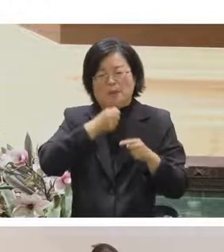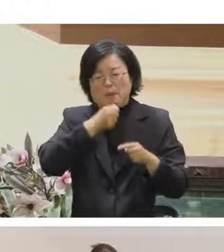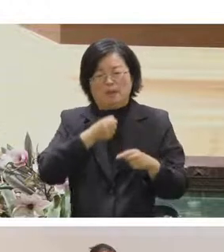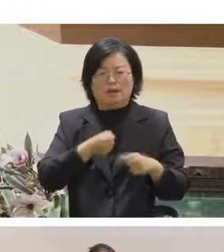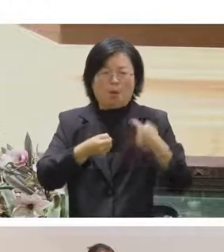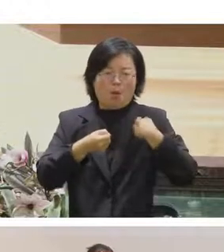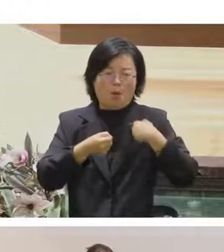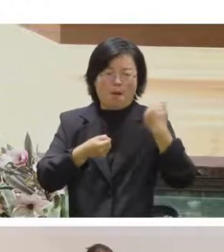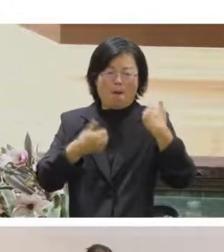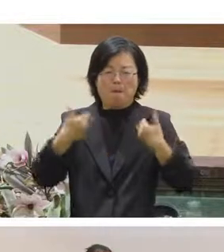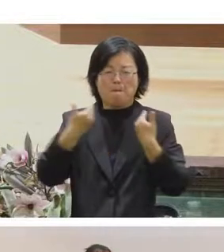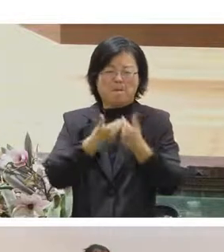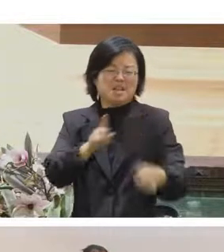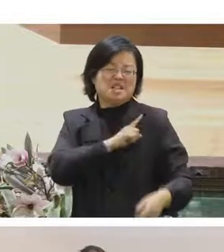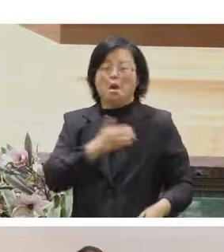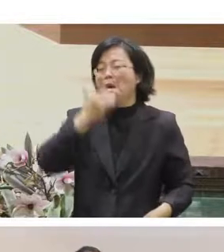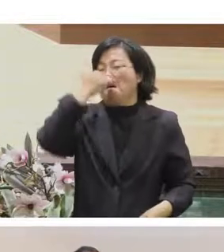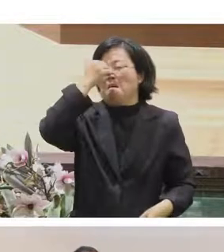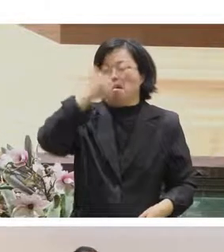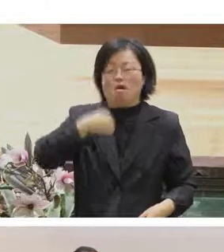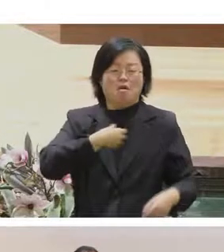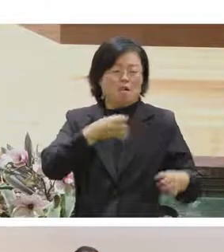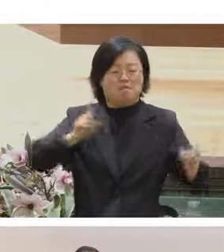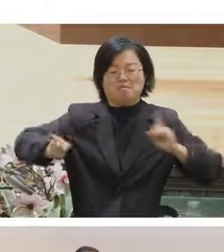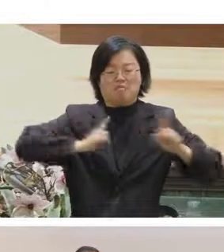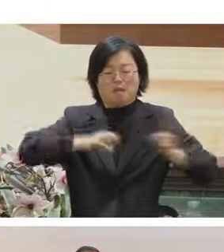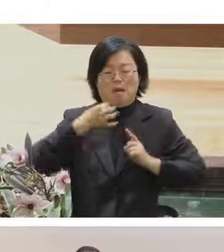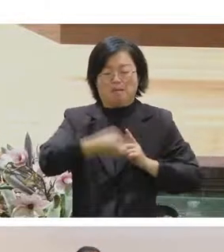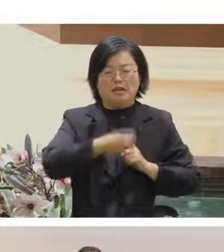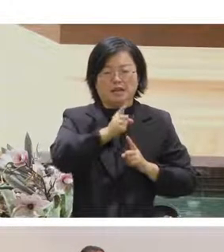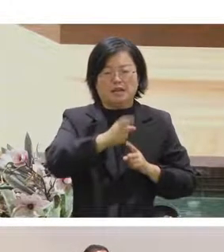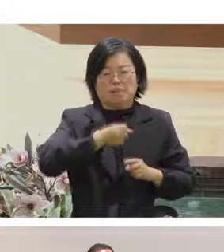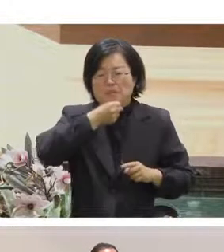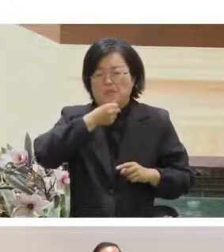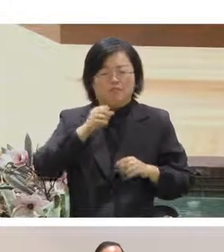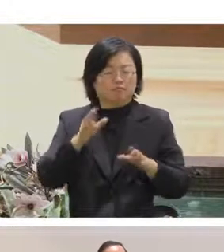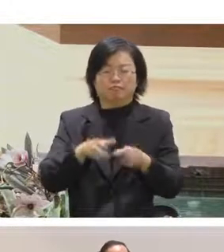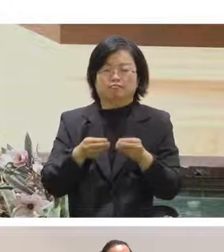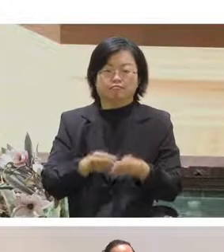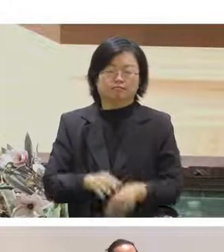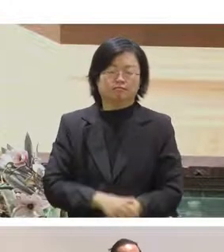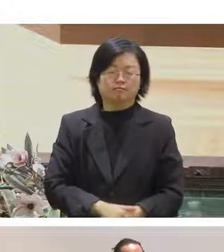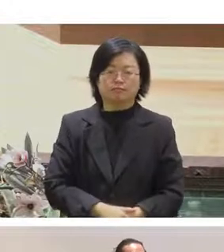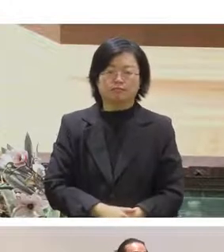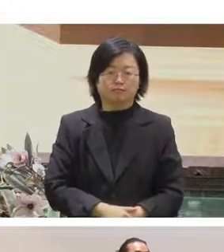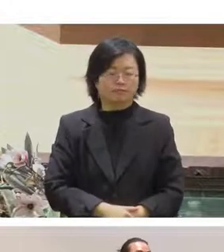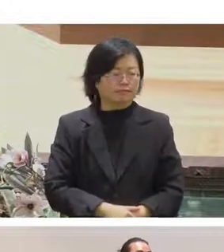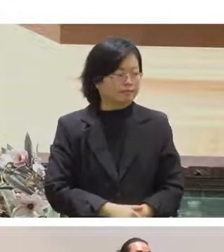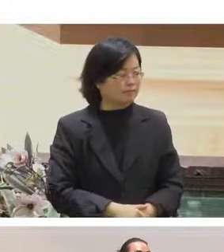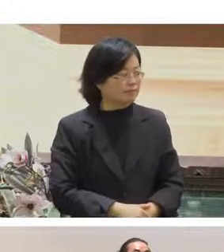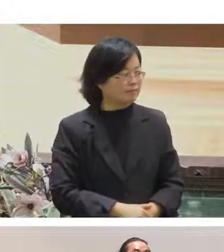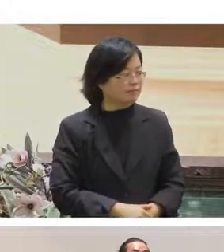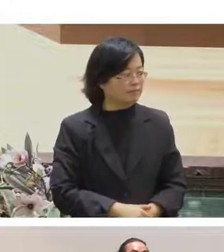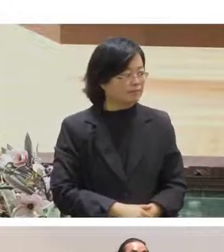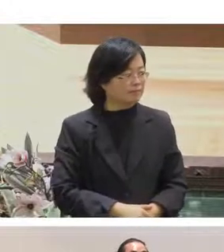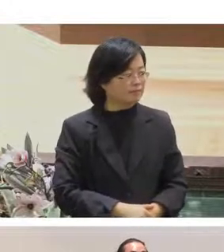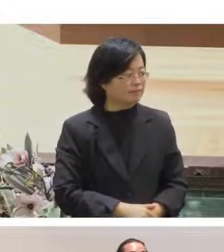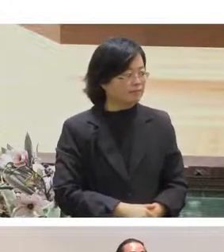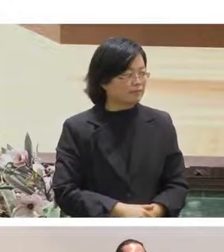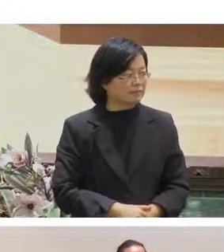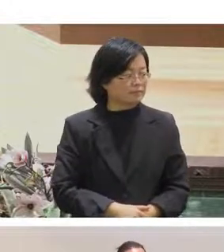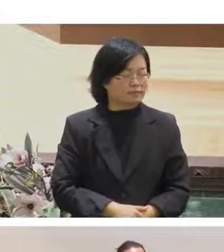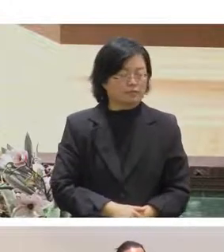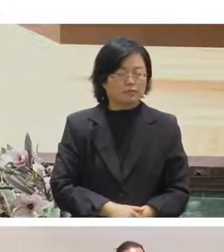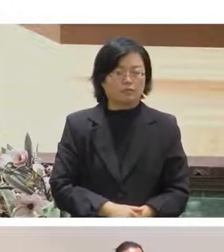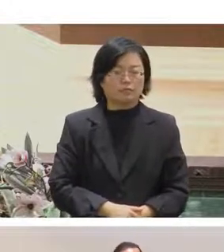其實不是量用的麥克風這樣子好那所以我們又揪鬆橫有幸地辦了兩次的線上黑客